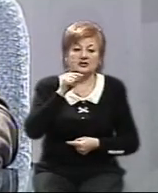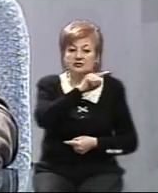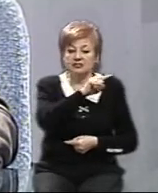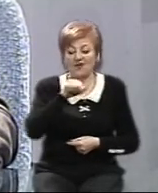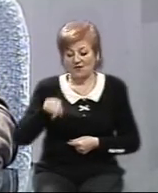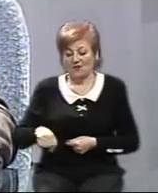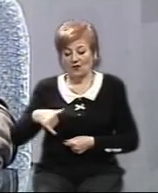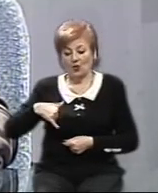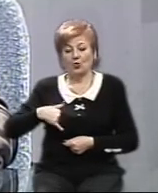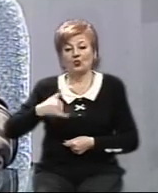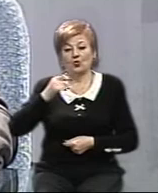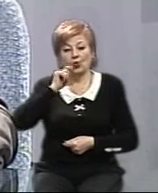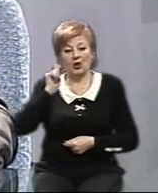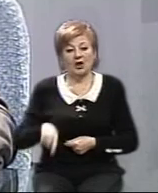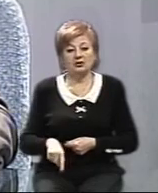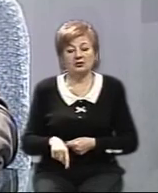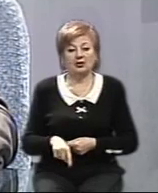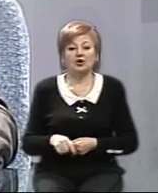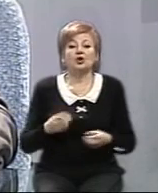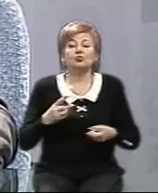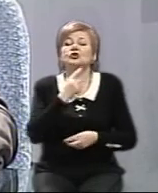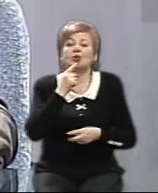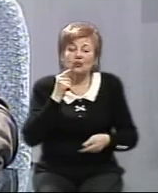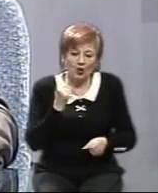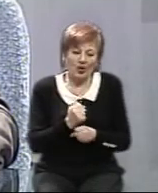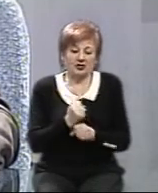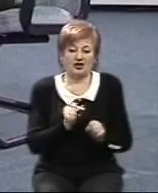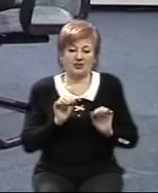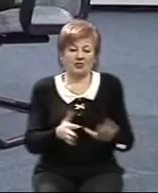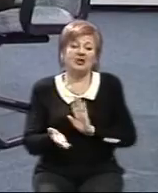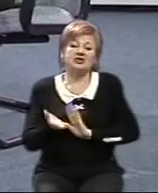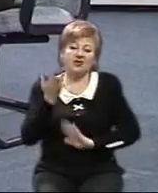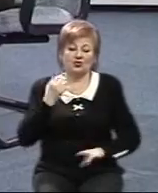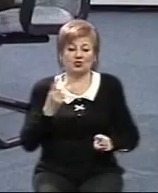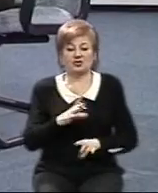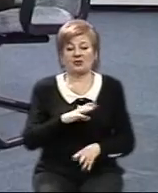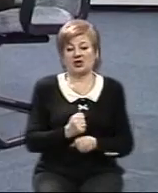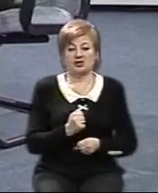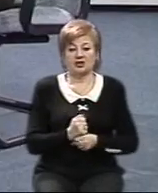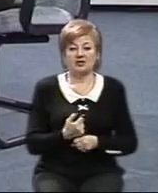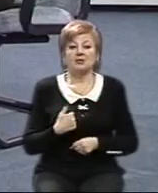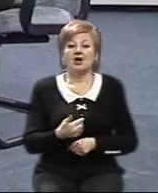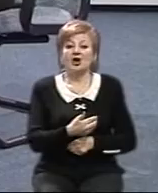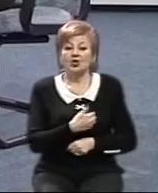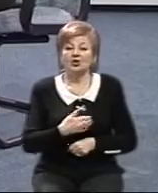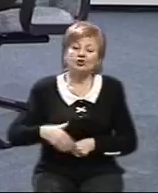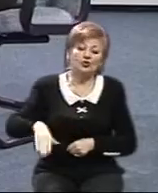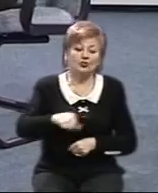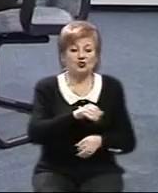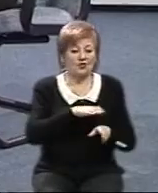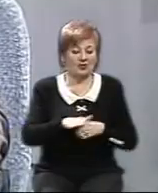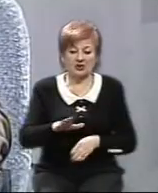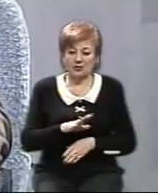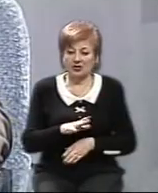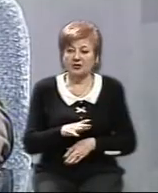треба припинити. Тому тут треба багато заходів робити. І треба було їх робити давно. І ми хотіли б, щоб воно все було здійснено. Пане